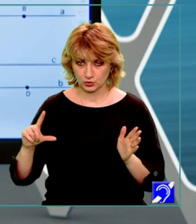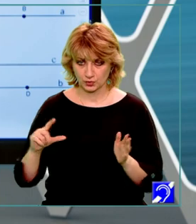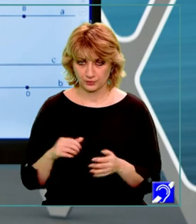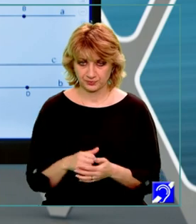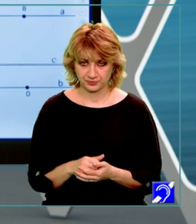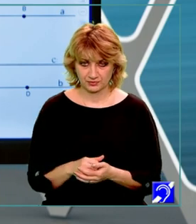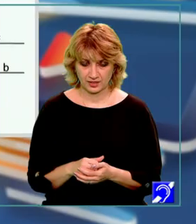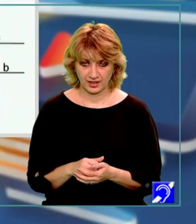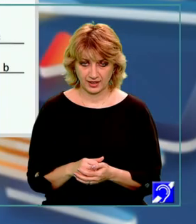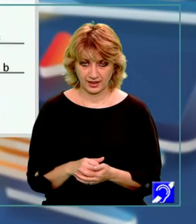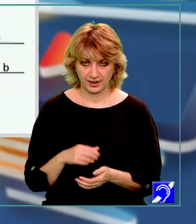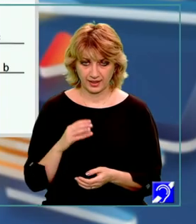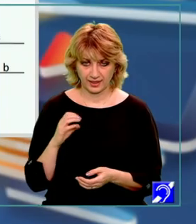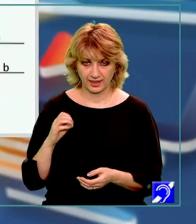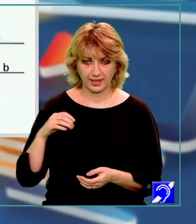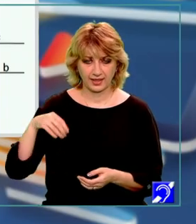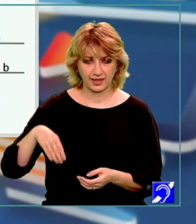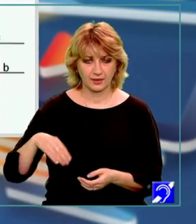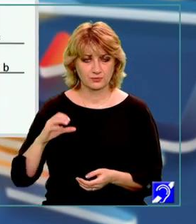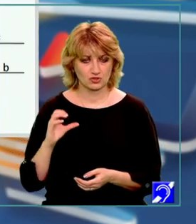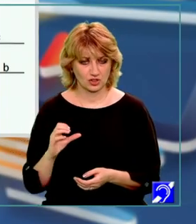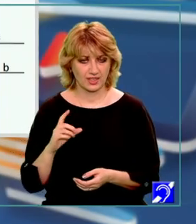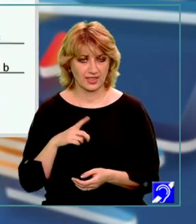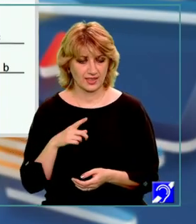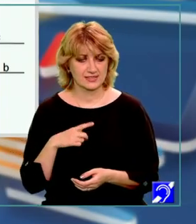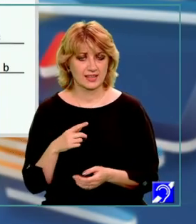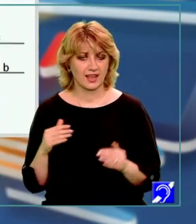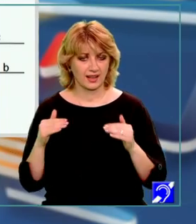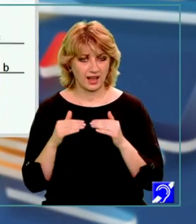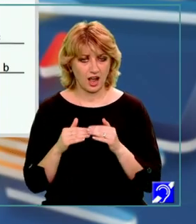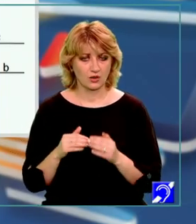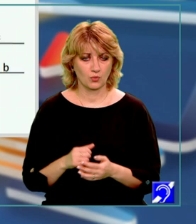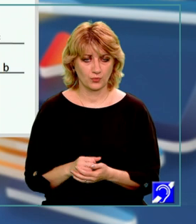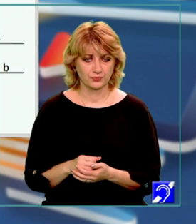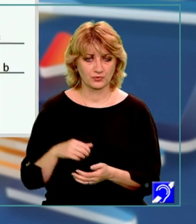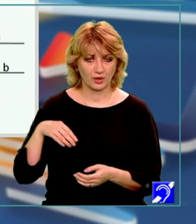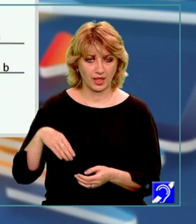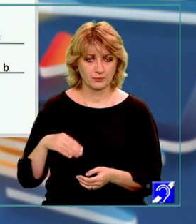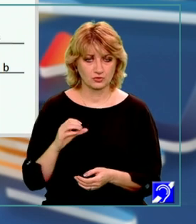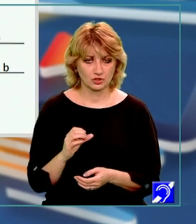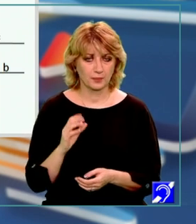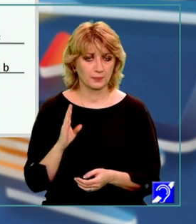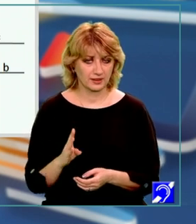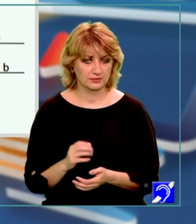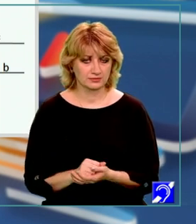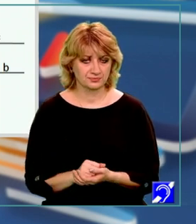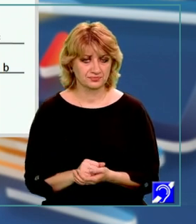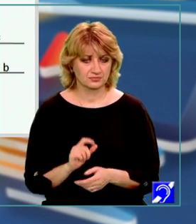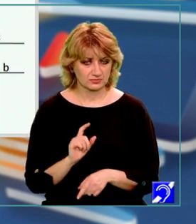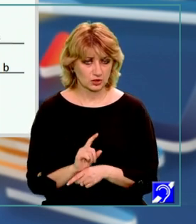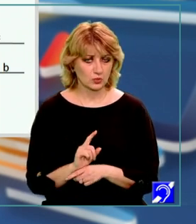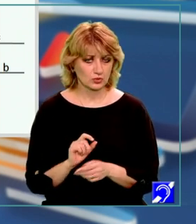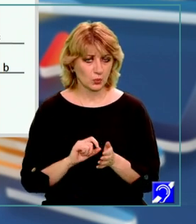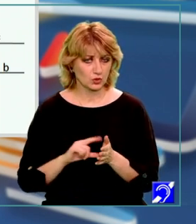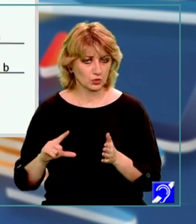M, C este și el la rândul lui congruent cu M, C, D. Tot alterne interne, deci